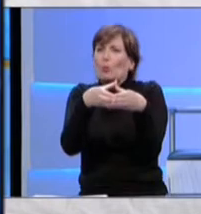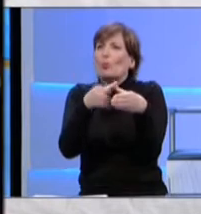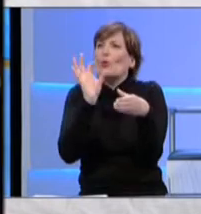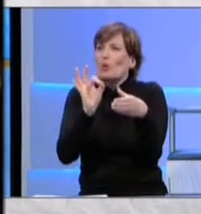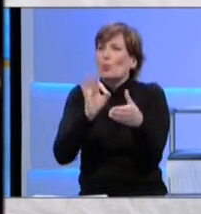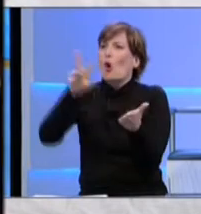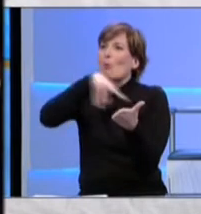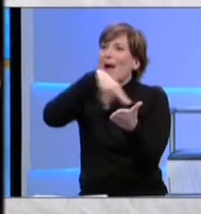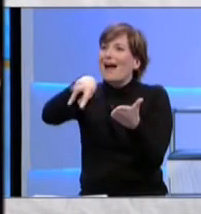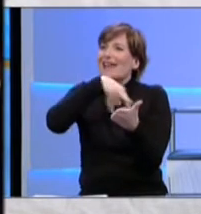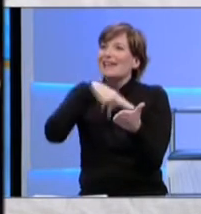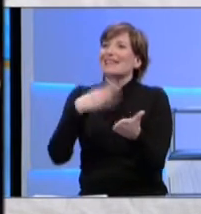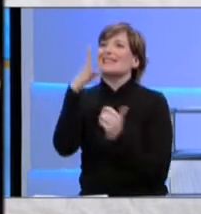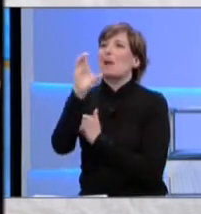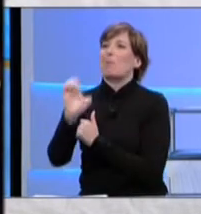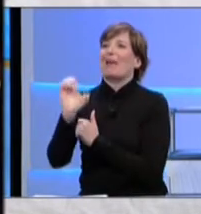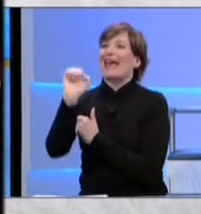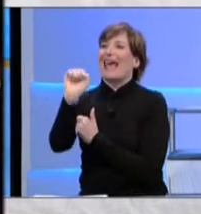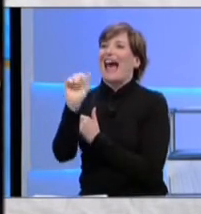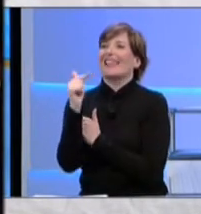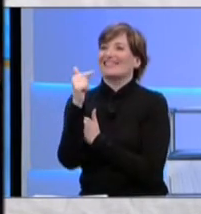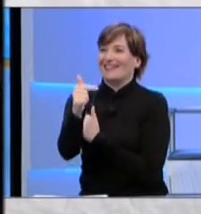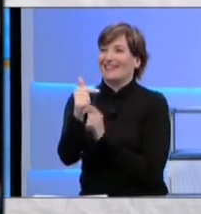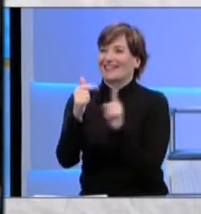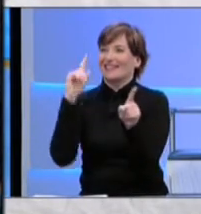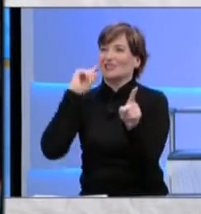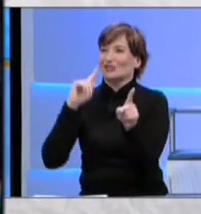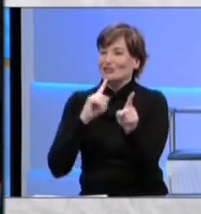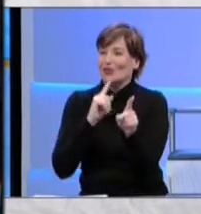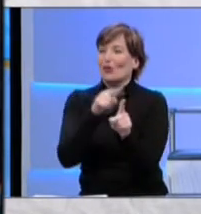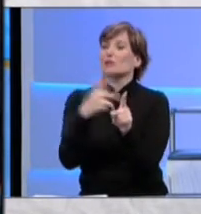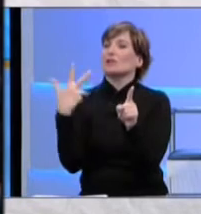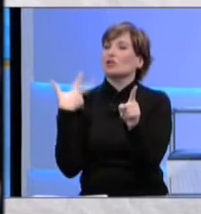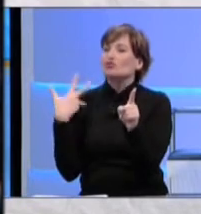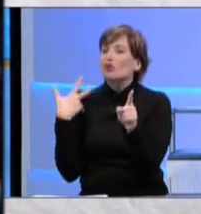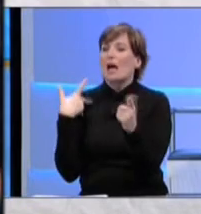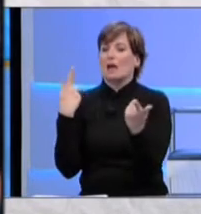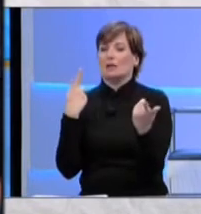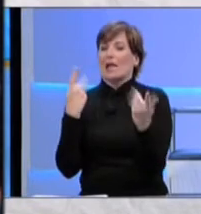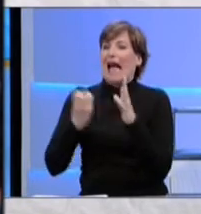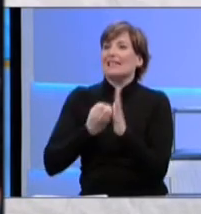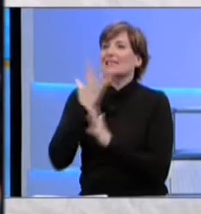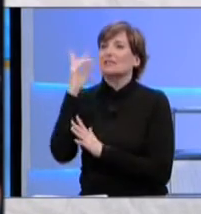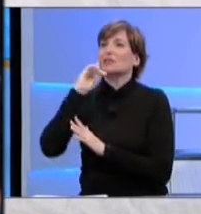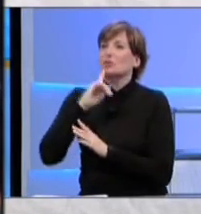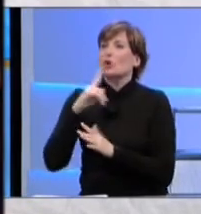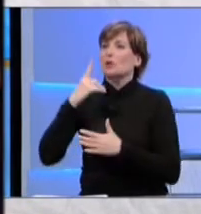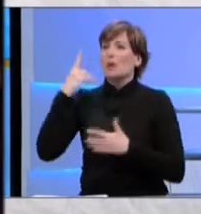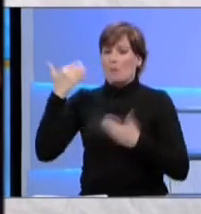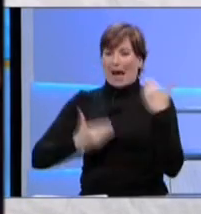ballerini, beat, sordi. Ci sono artisti sordi che danzano grazie alle